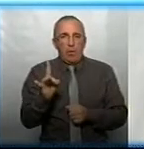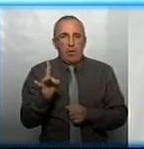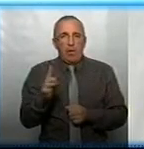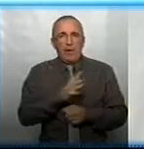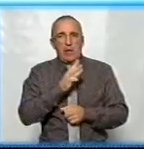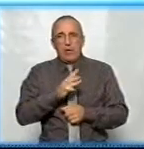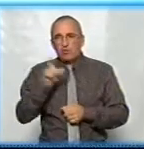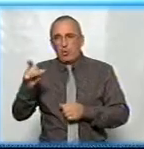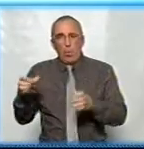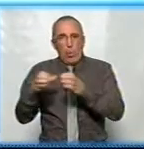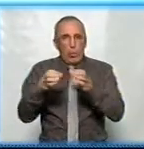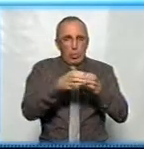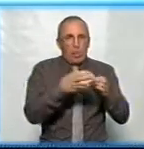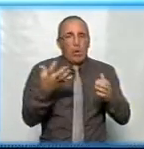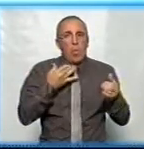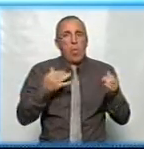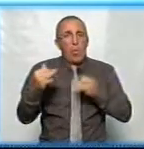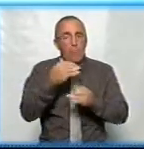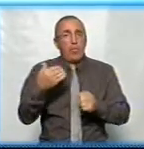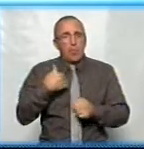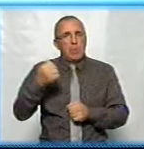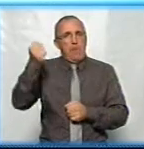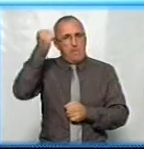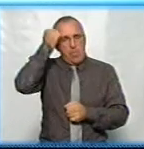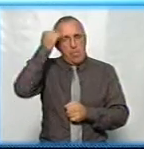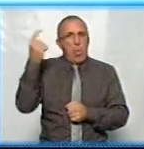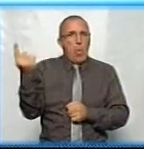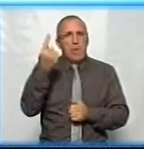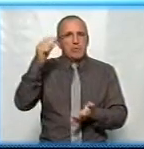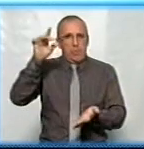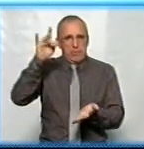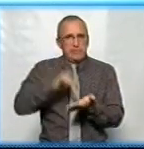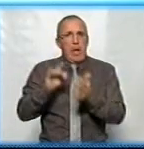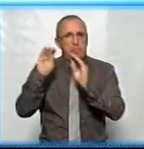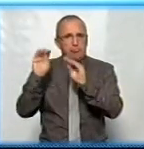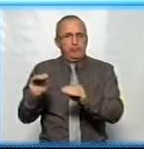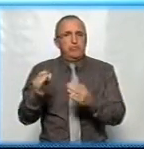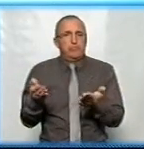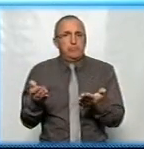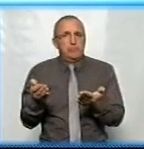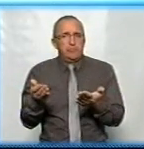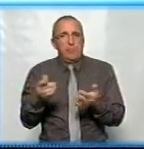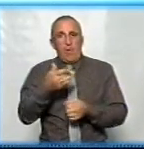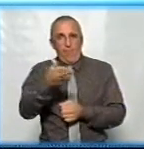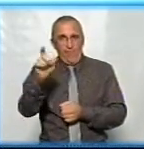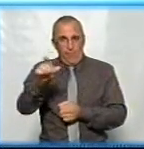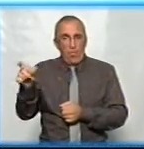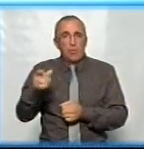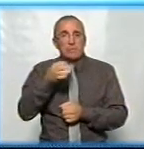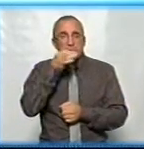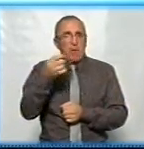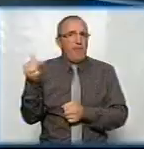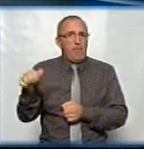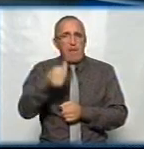ініціативні групи, які говорять, ми хочемо пам'ятник в обласному центрі. Вони сказали, що